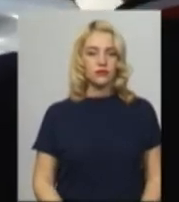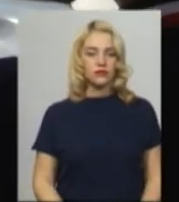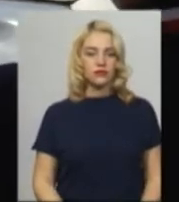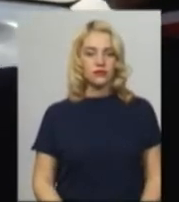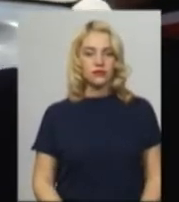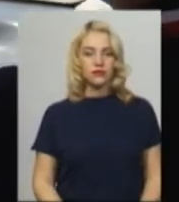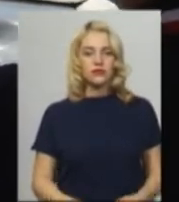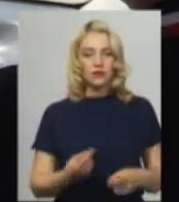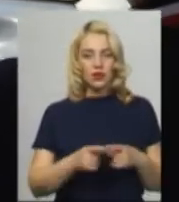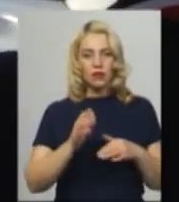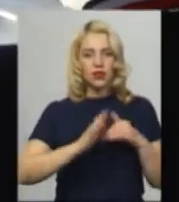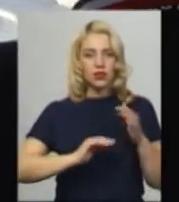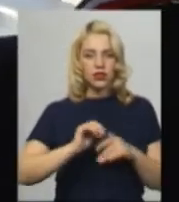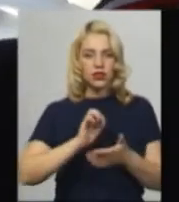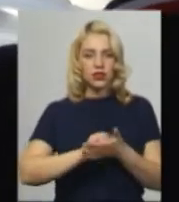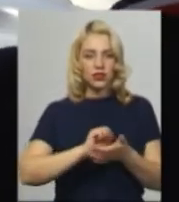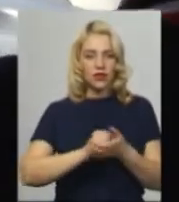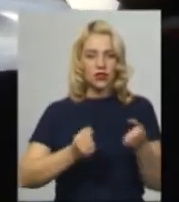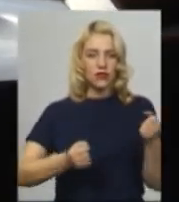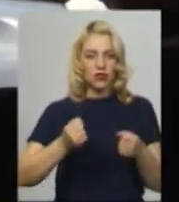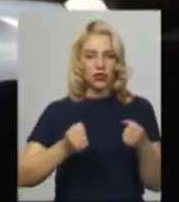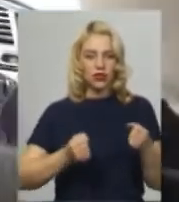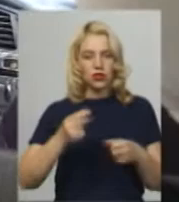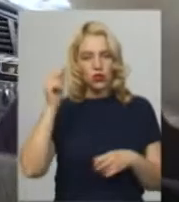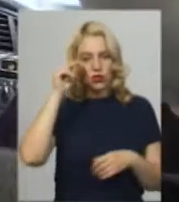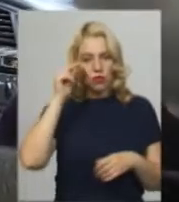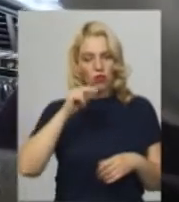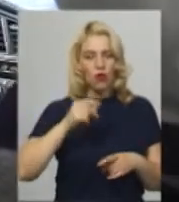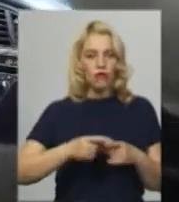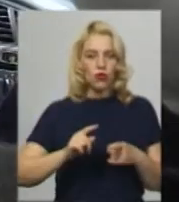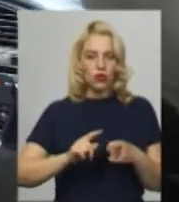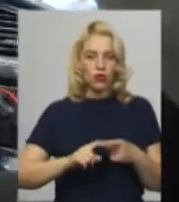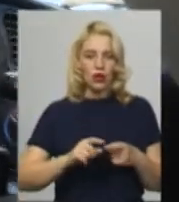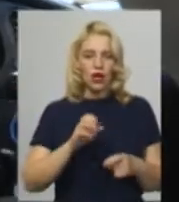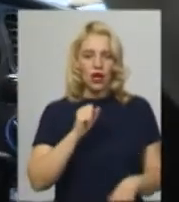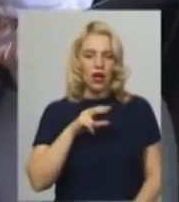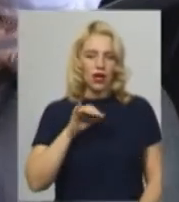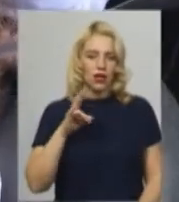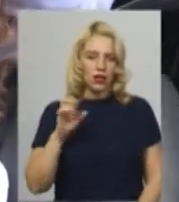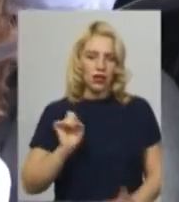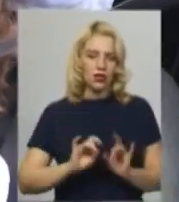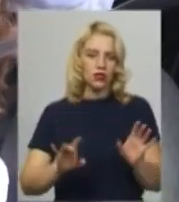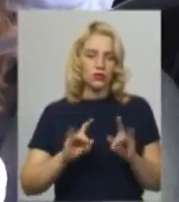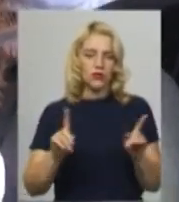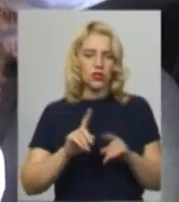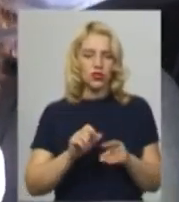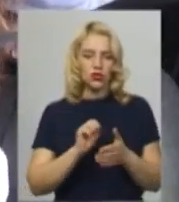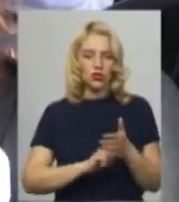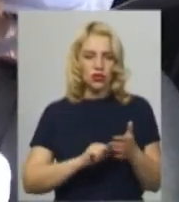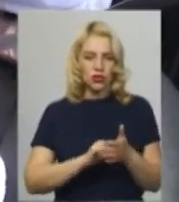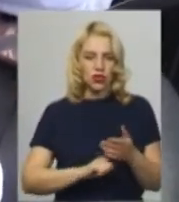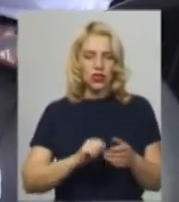А це практичні заняття з водіння. За кермом учбового автомобіля студентка вишу Аліна Романова. Дівчина розповідає, що через карантин